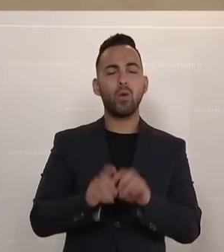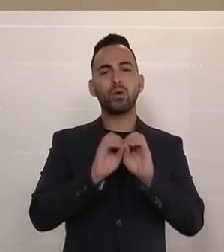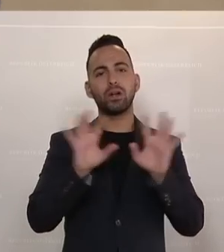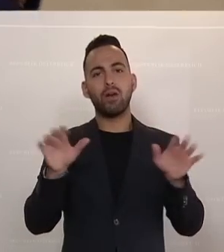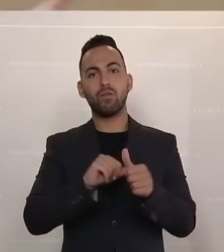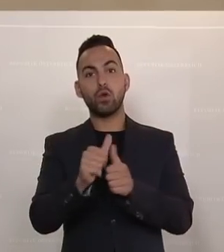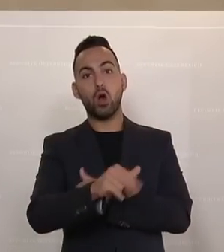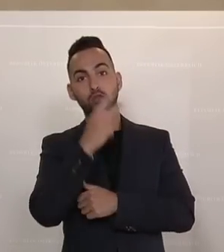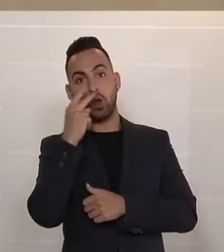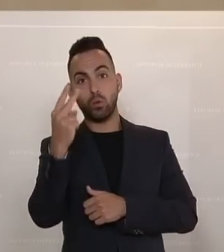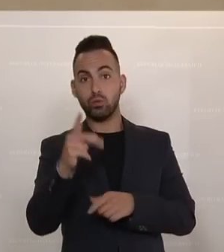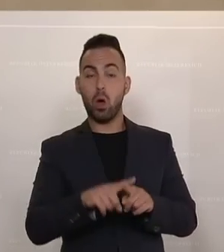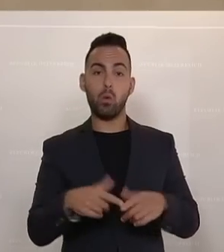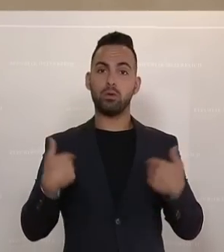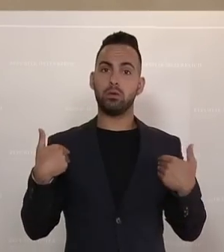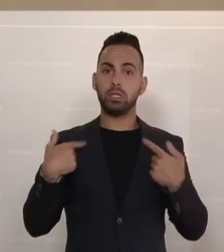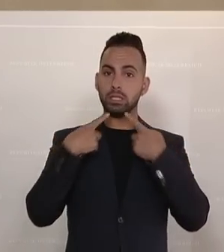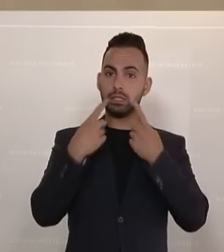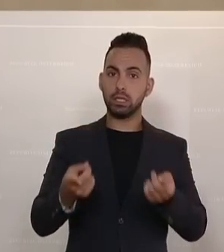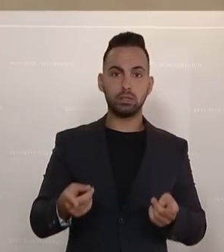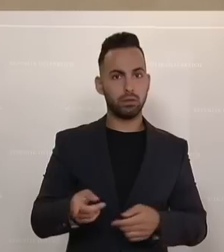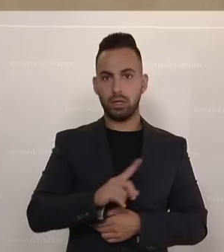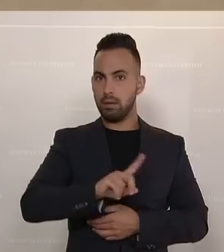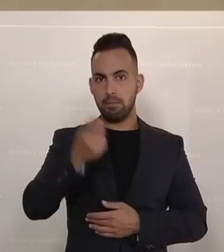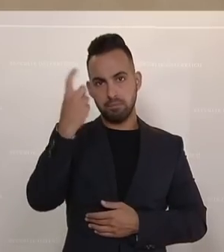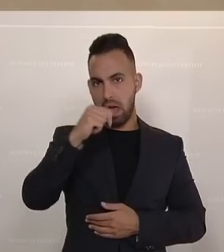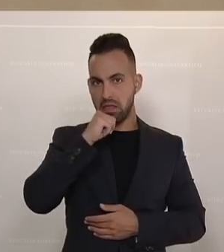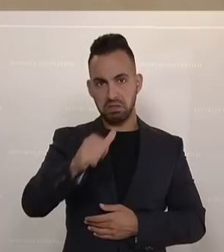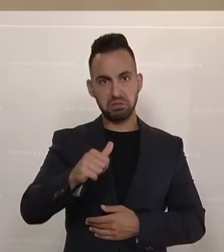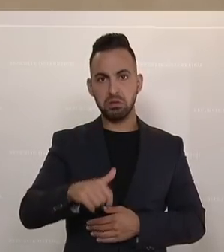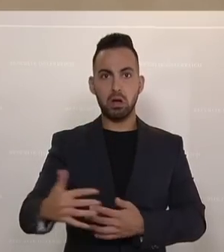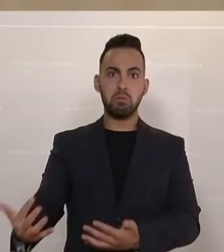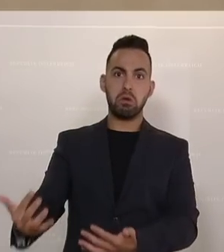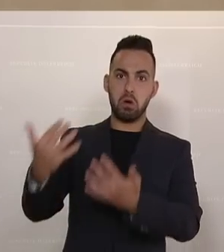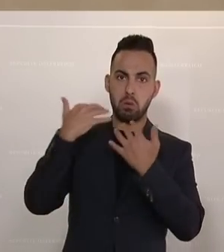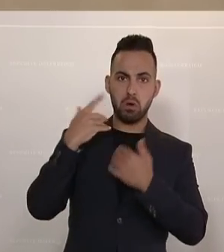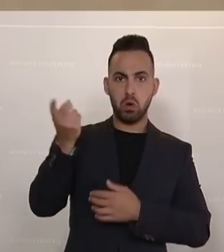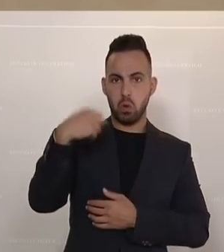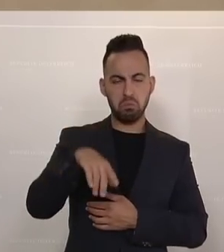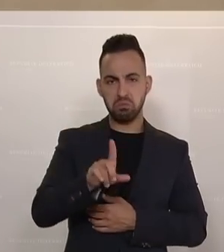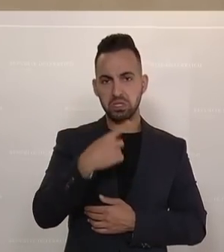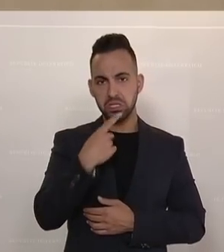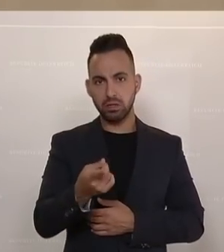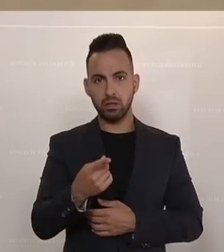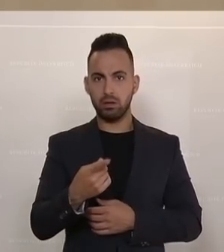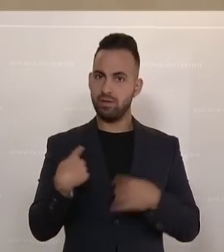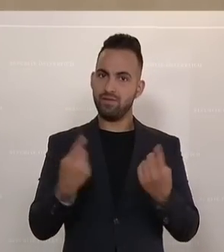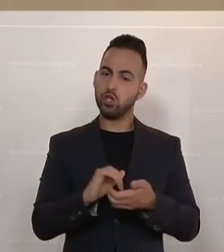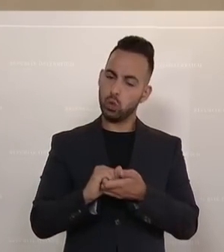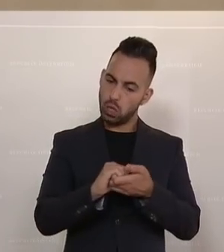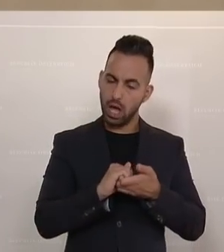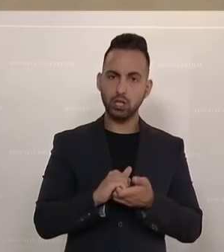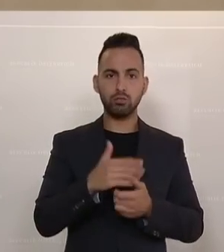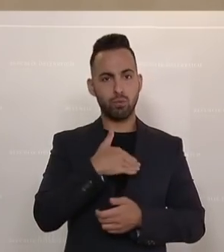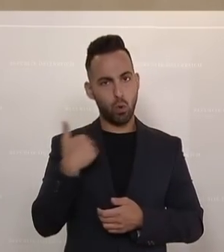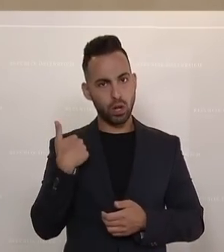vorausschauend und auch rechthabend gesagt, dass er nicht davon ausgeht, dass der Ansturm groß sein wird. Wir sind aber solidarisch mit